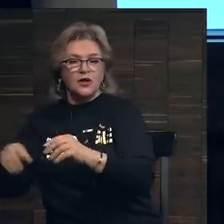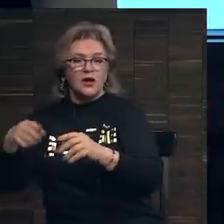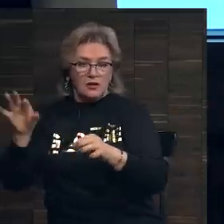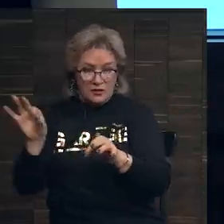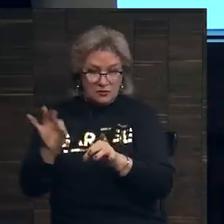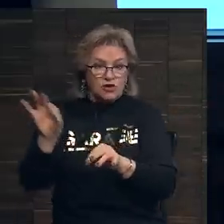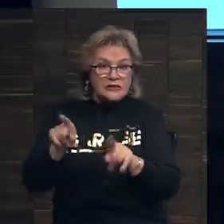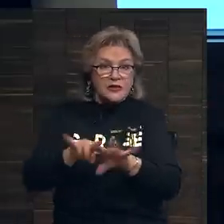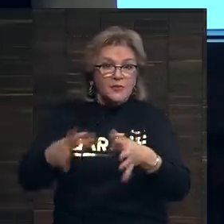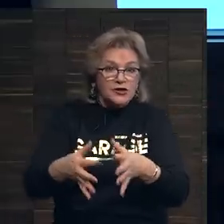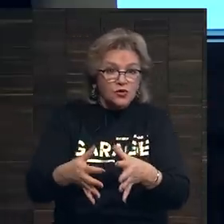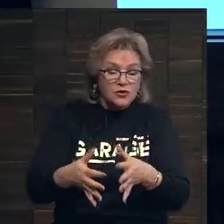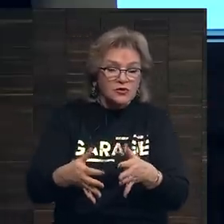часто?